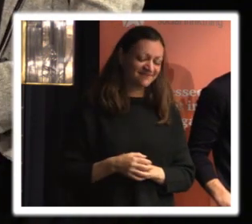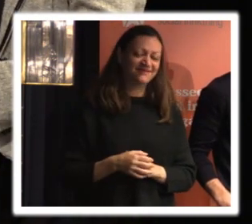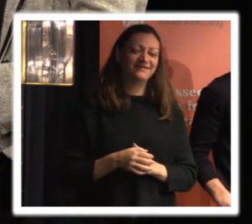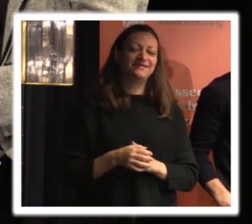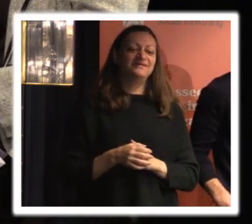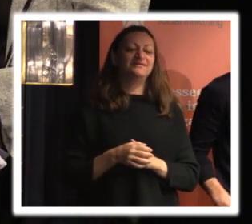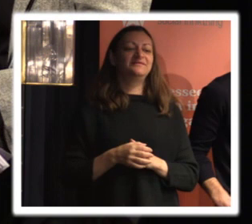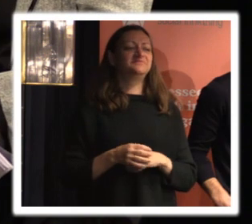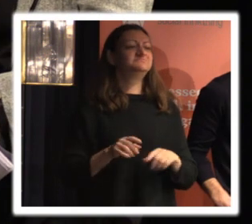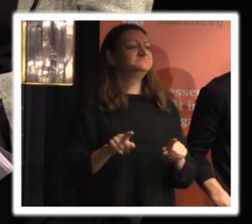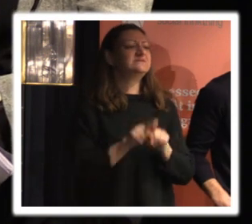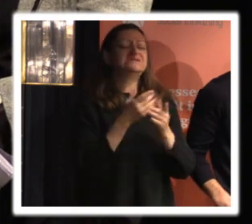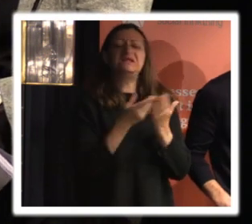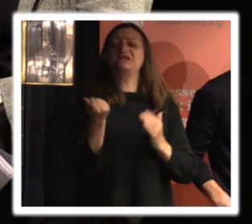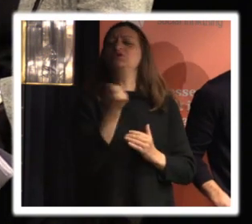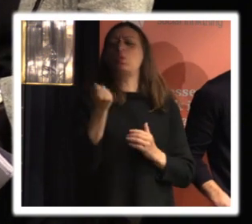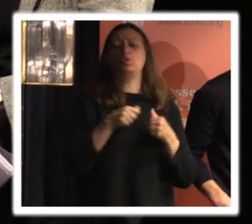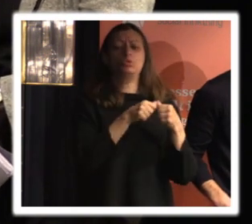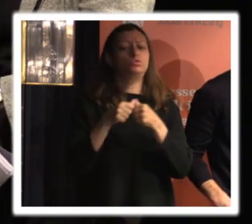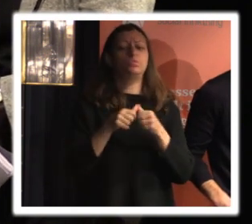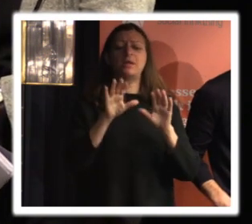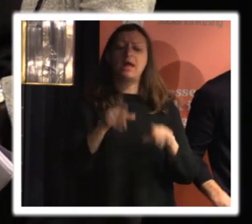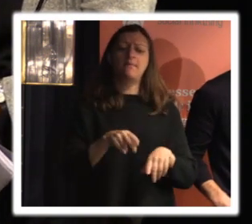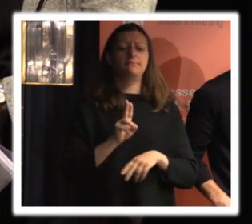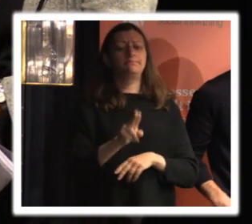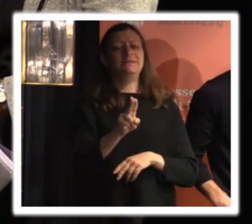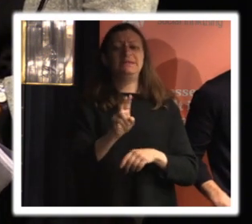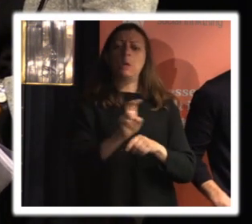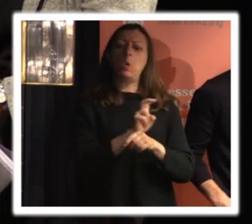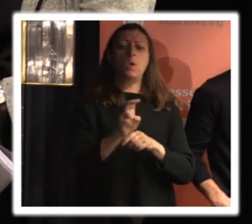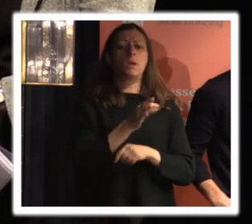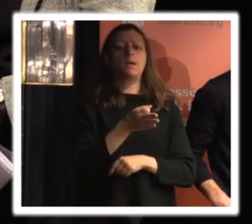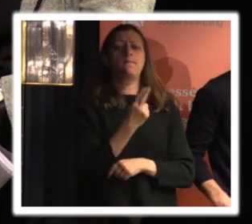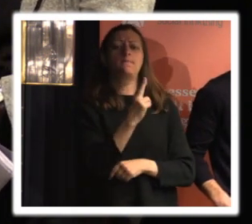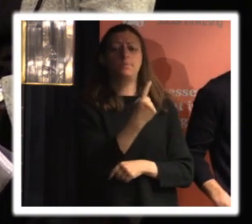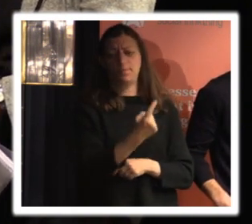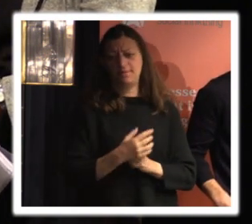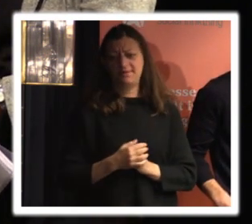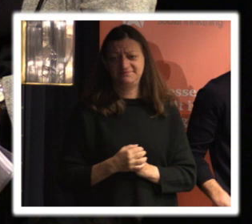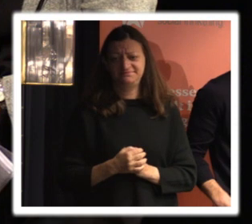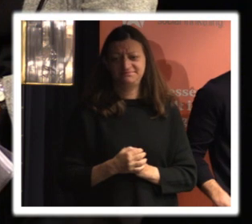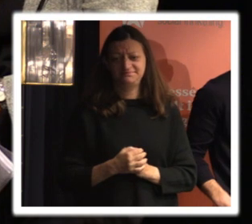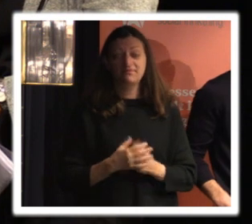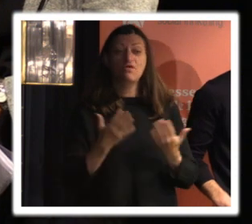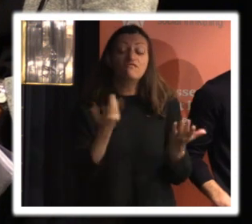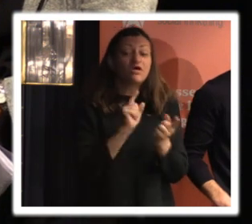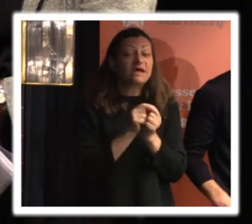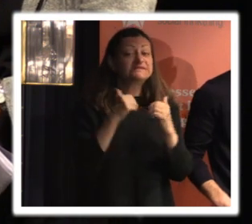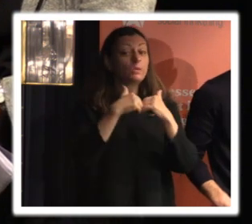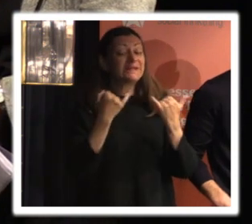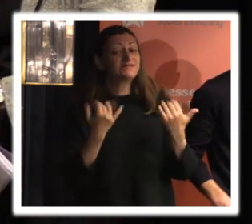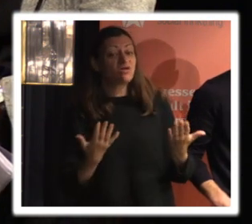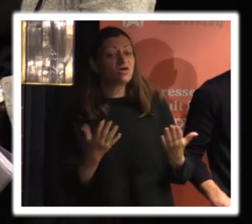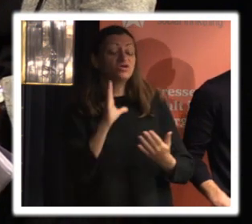är liksom nästan ingen organisation som har haft stenkoll på PUL och det som är kanske skillnaden nu